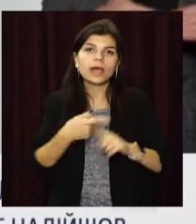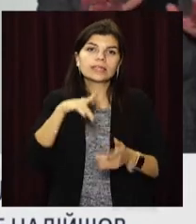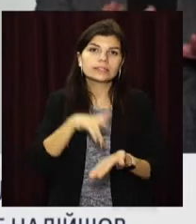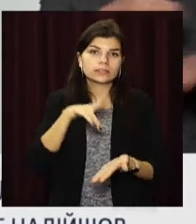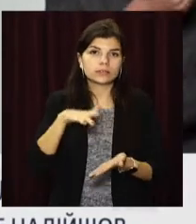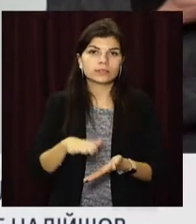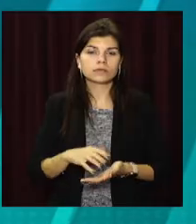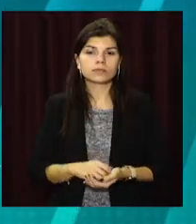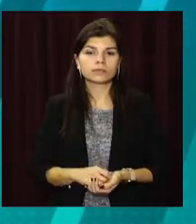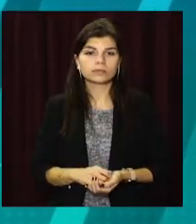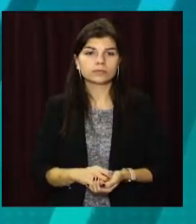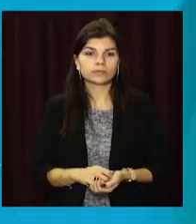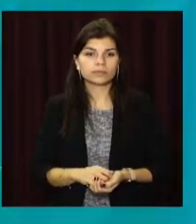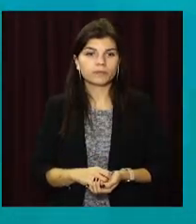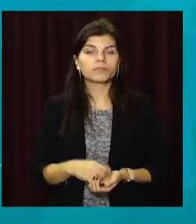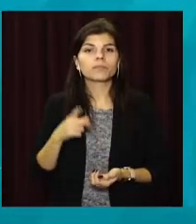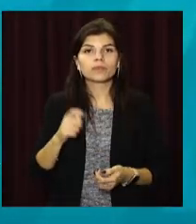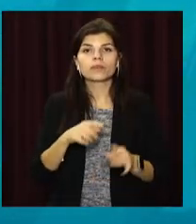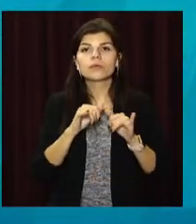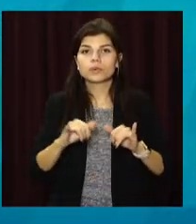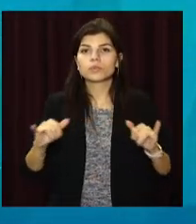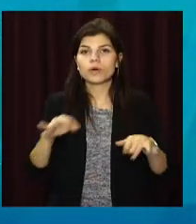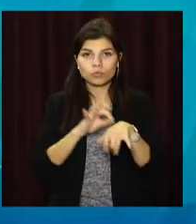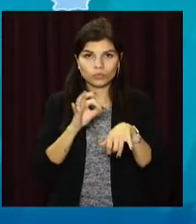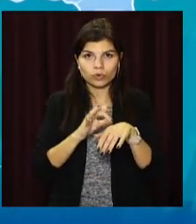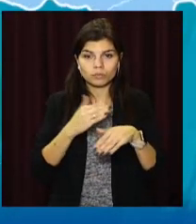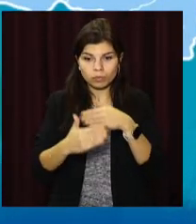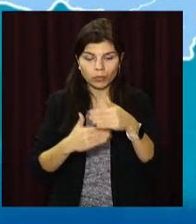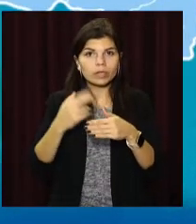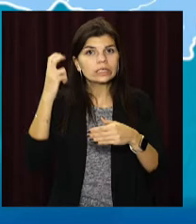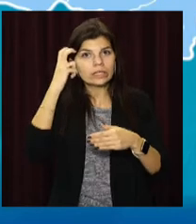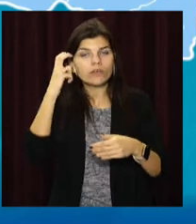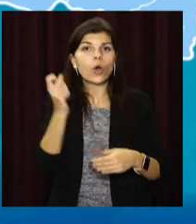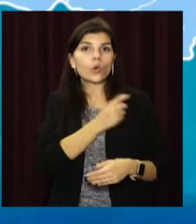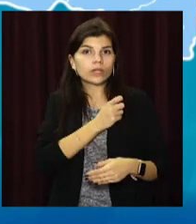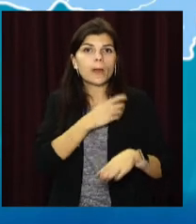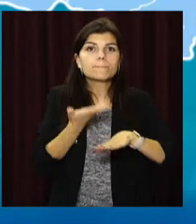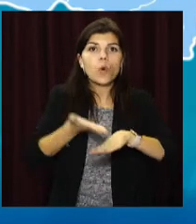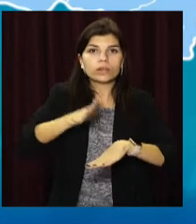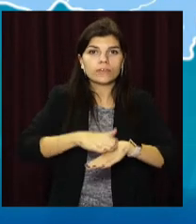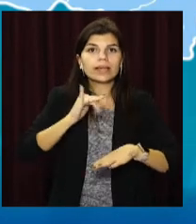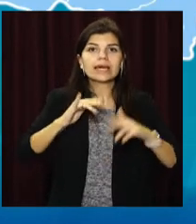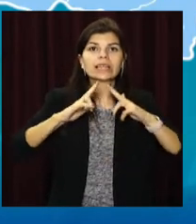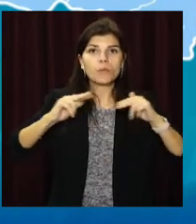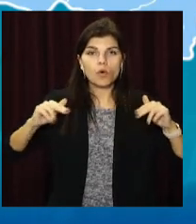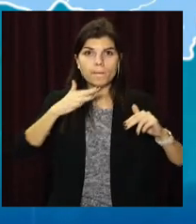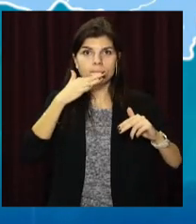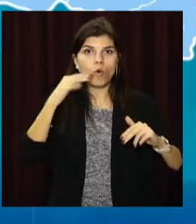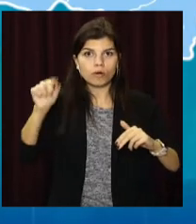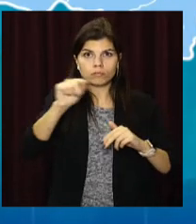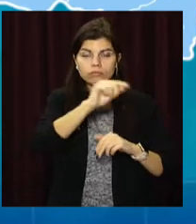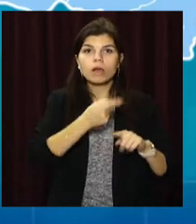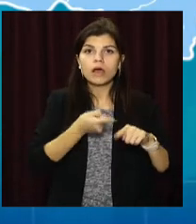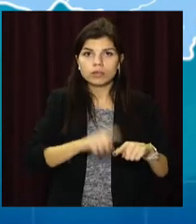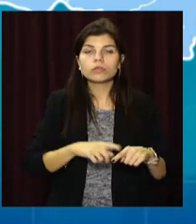вакцинації. За темпами поширення недуги в лідерах столиця, Одеська, Полтавська та Дніпропетровська області.